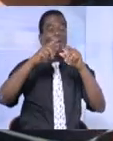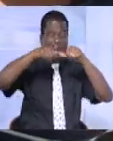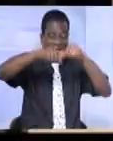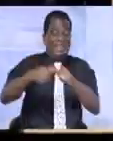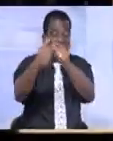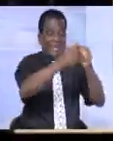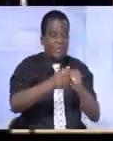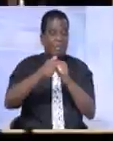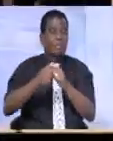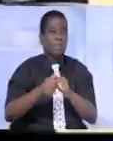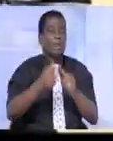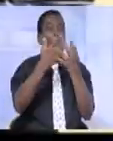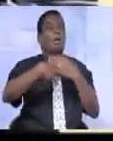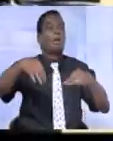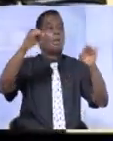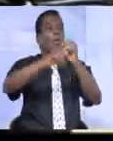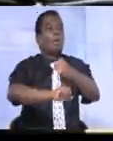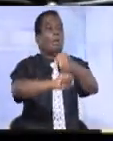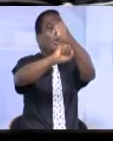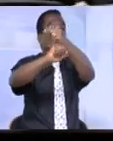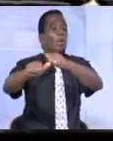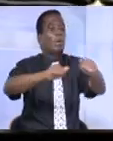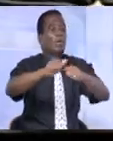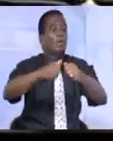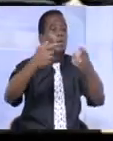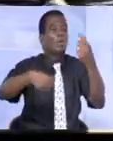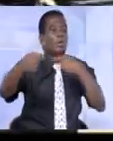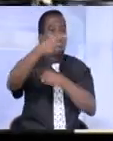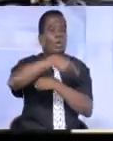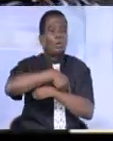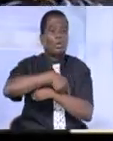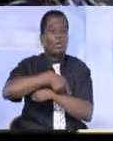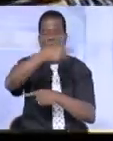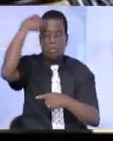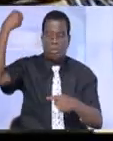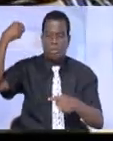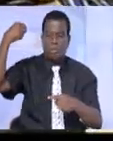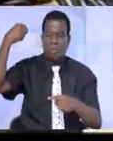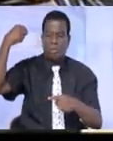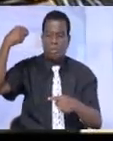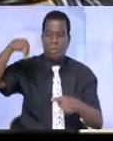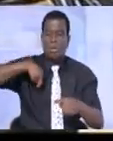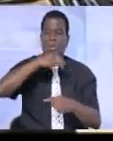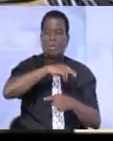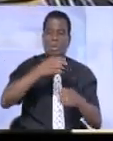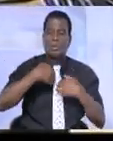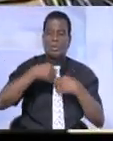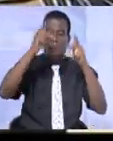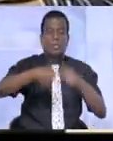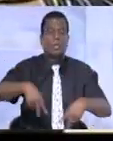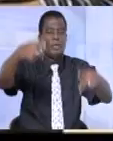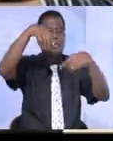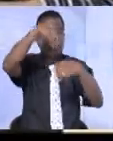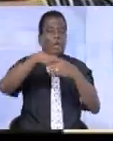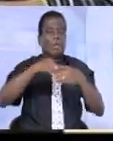cette barbarie. Il est important de soutenir l'action qui se mène ici aujourd'hui, parce que nous avons des gens venus de notre